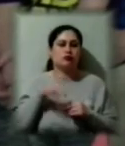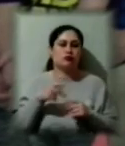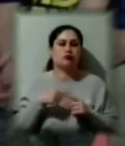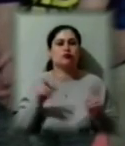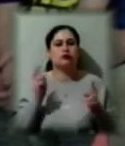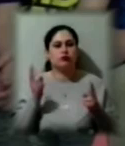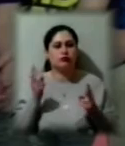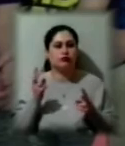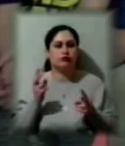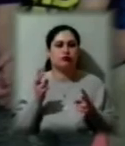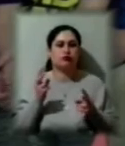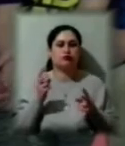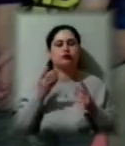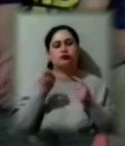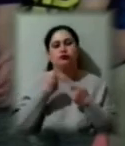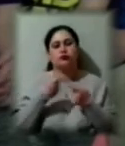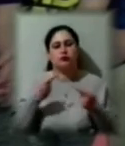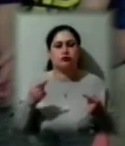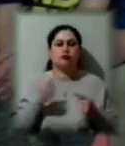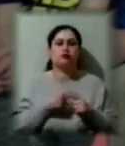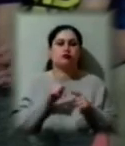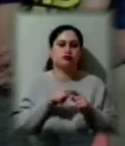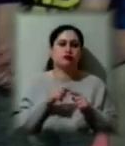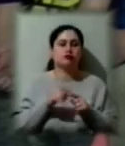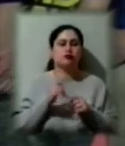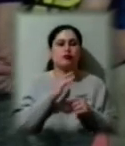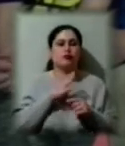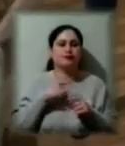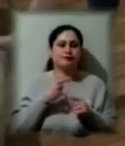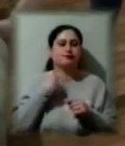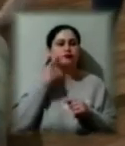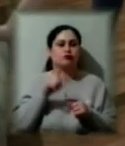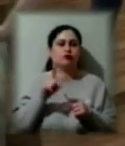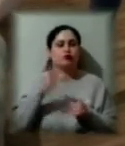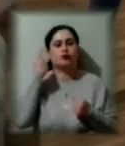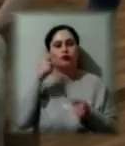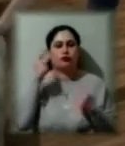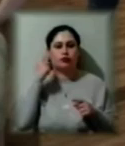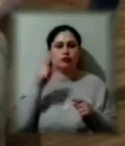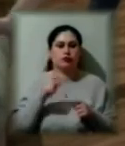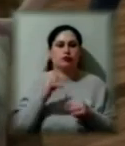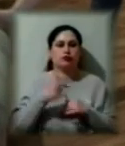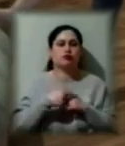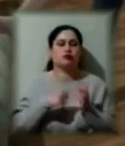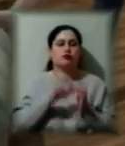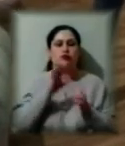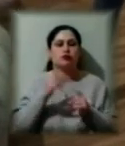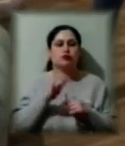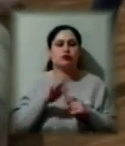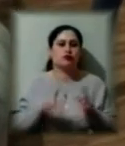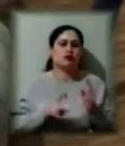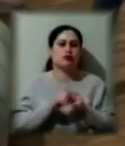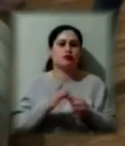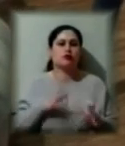ще якісь подібні. Ми завжди щось вигадуємо. О 16-й годині у дітей починається тренування